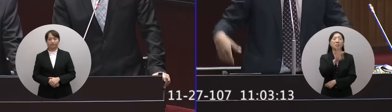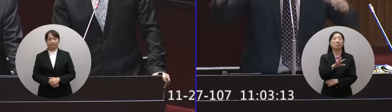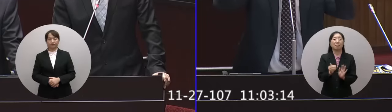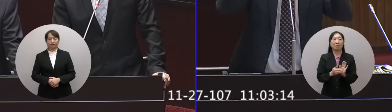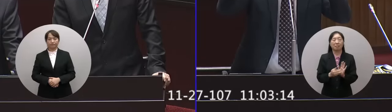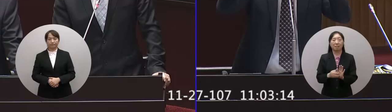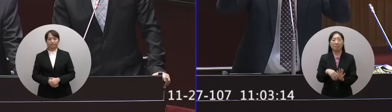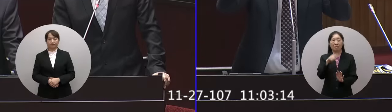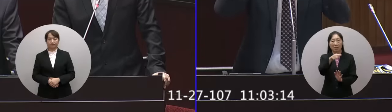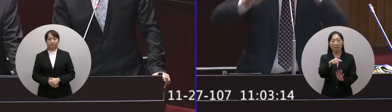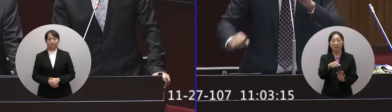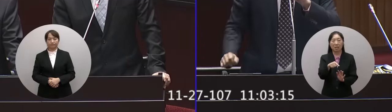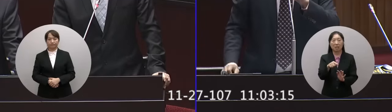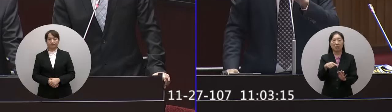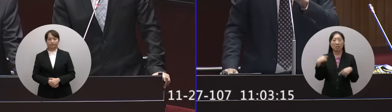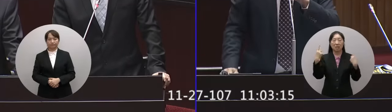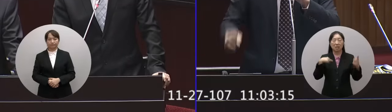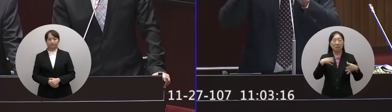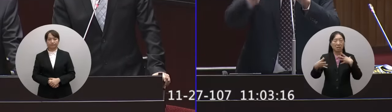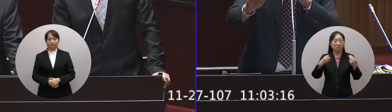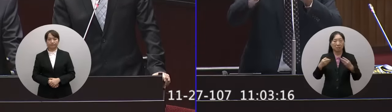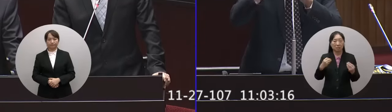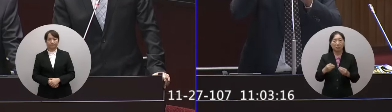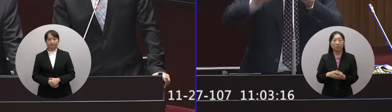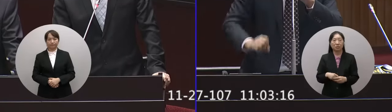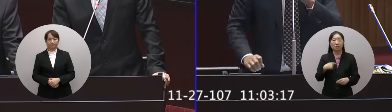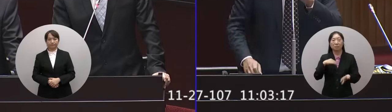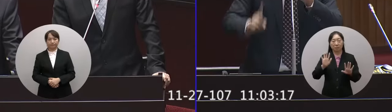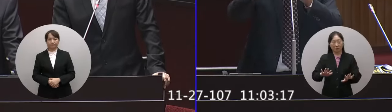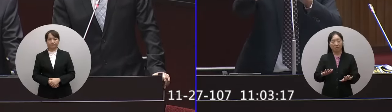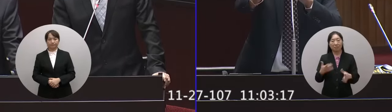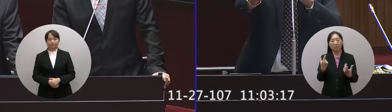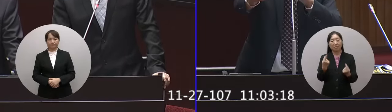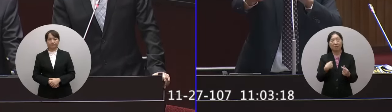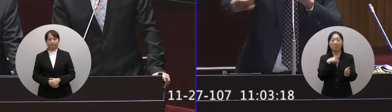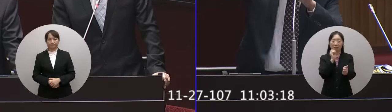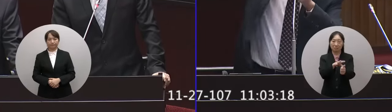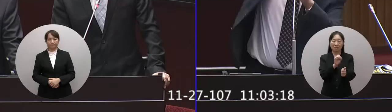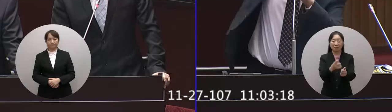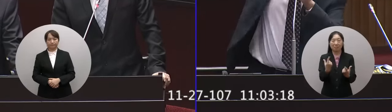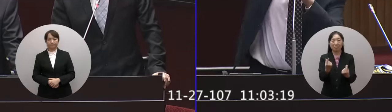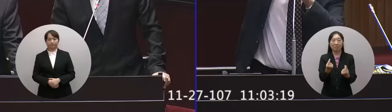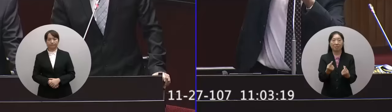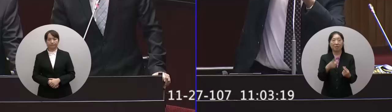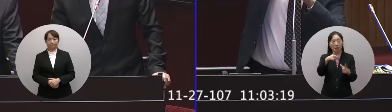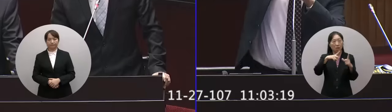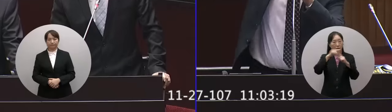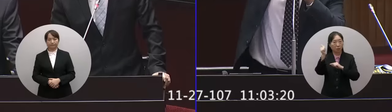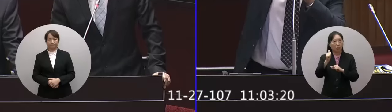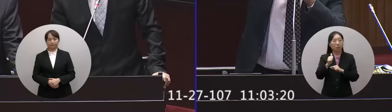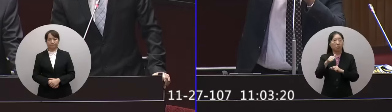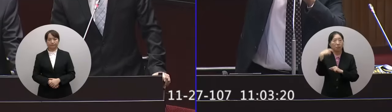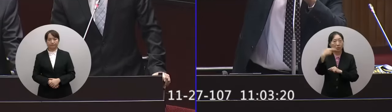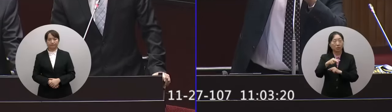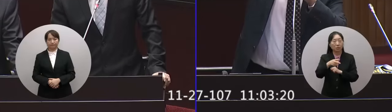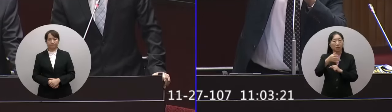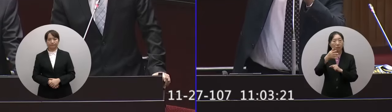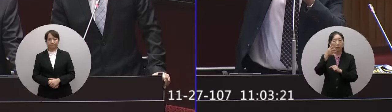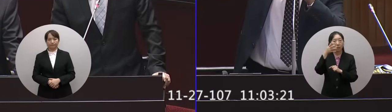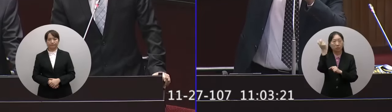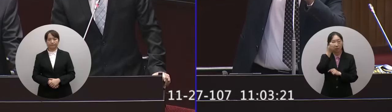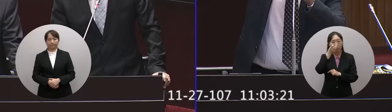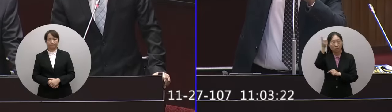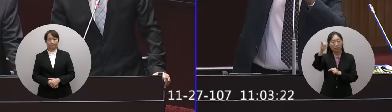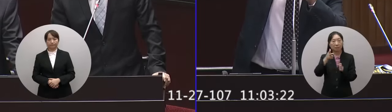了你是一個搞不清楚狀況的部長我今天同樣的話我還是在跟你講你回去查台鐵的